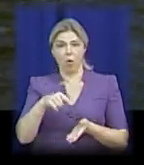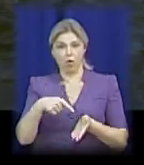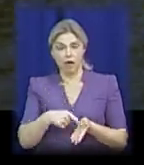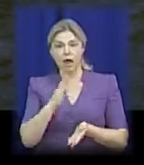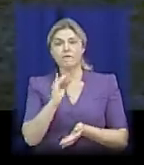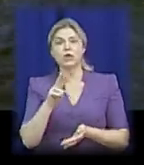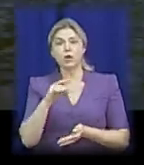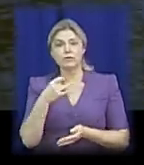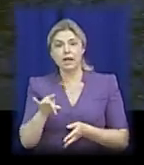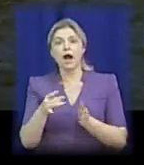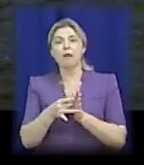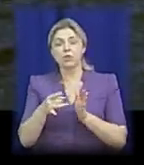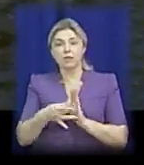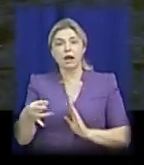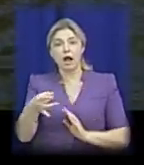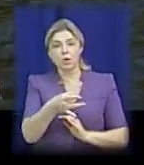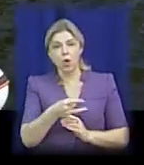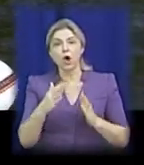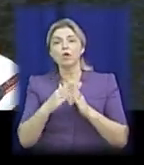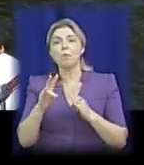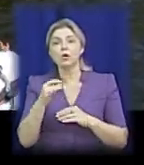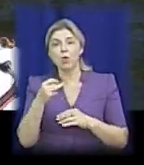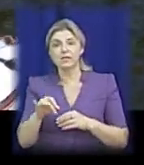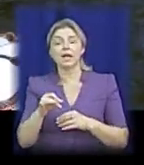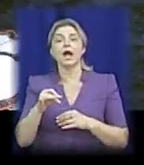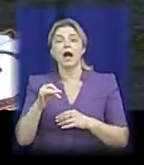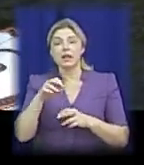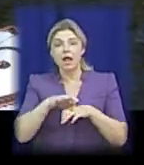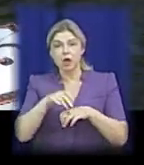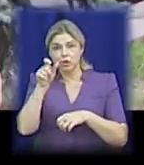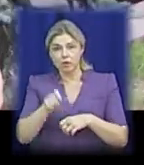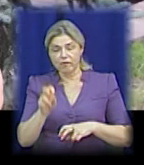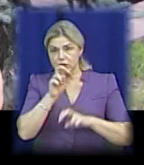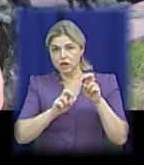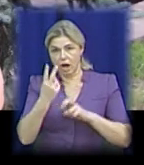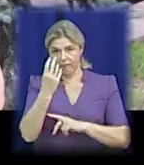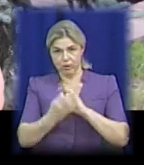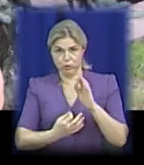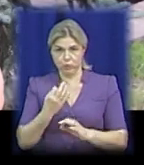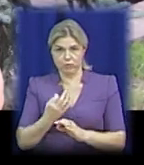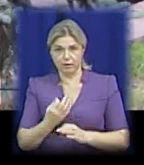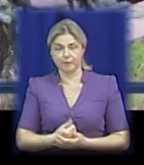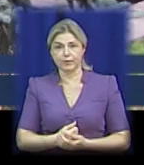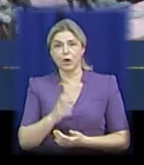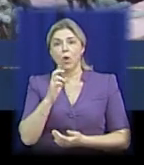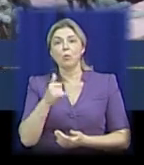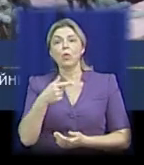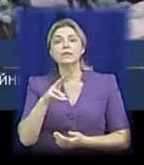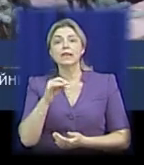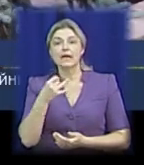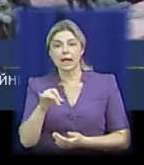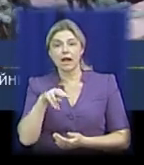Вітовському Арбузинському районах. На доманівщині тіло чоловіка шукали дві доби. «Це Бузький лиман